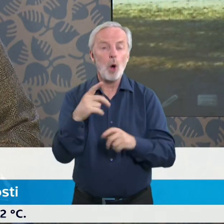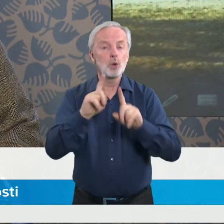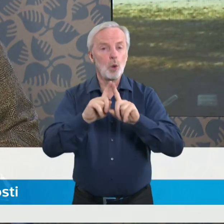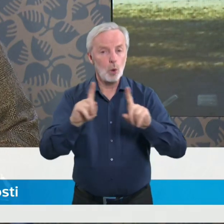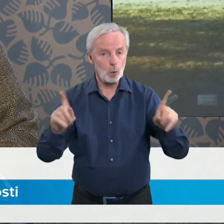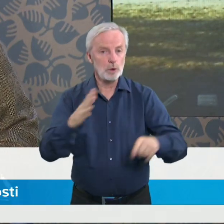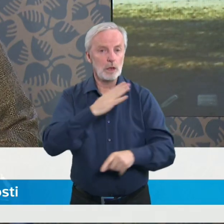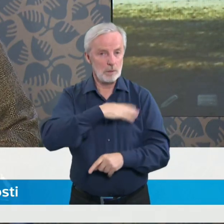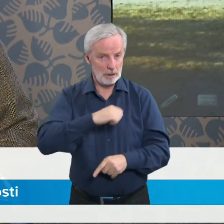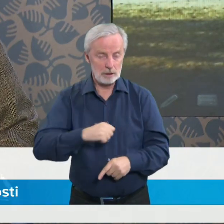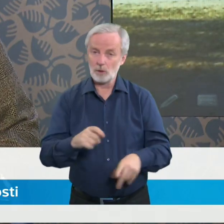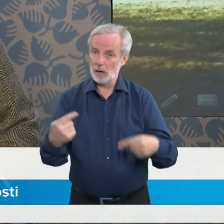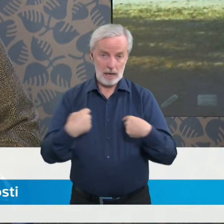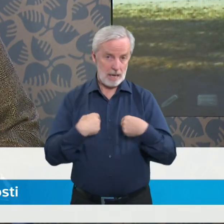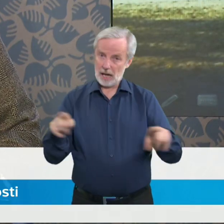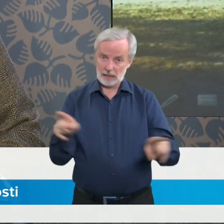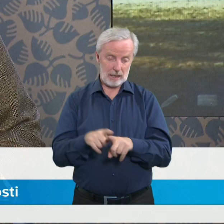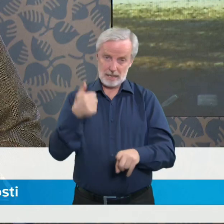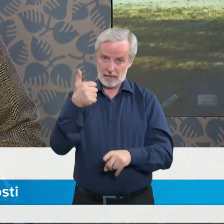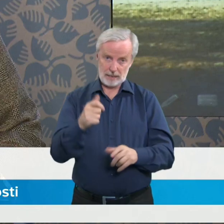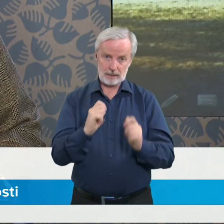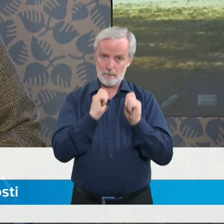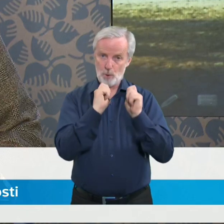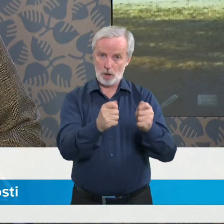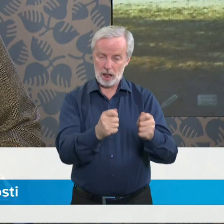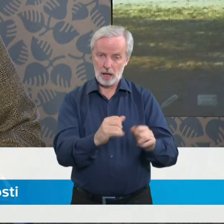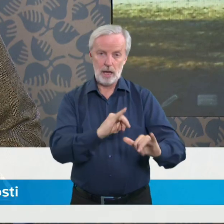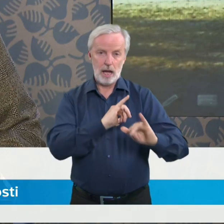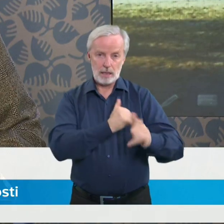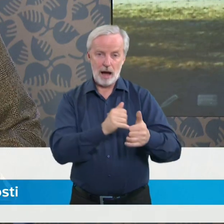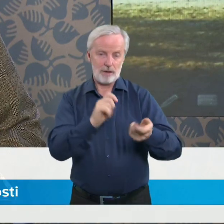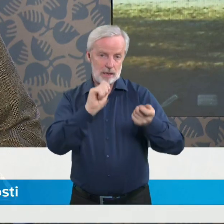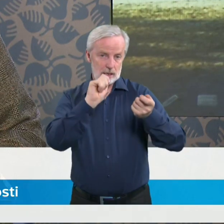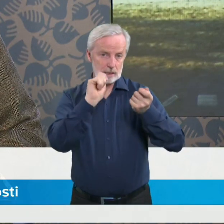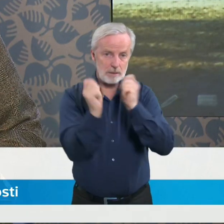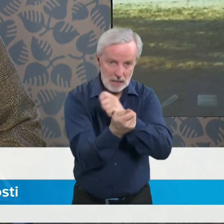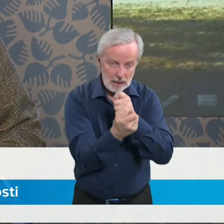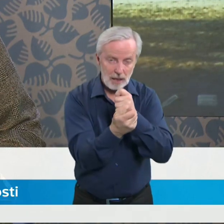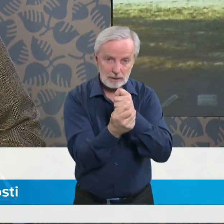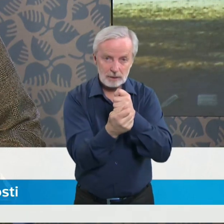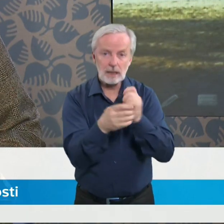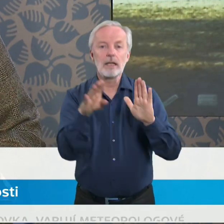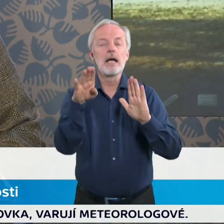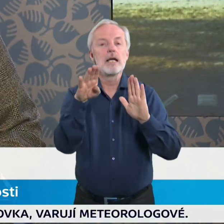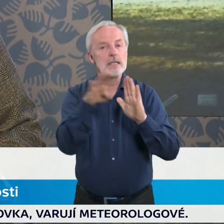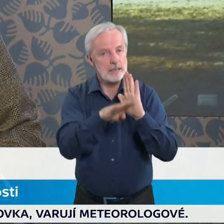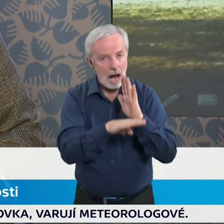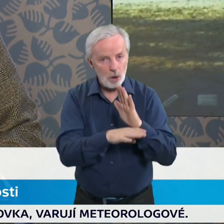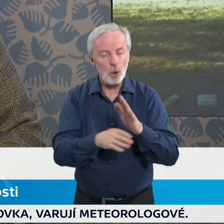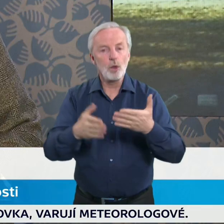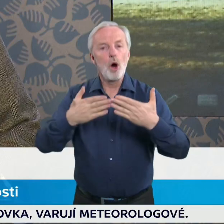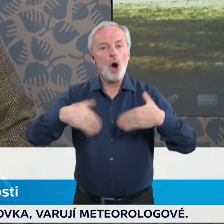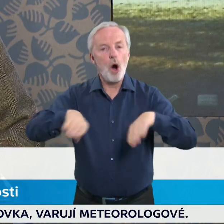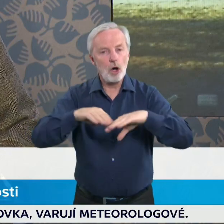podávala a v podstatě jsme od minulého zasedání vlády vyladili tento zákon